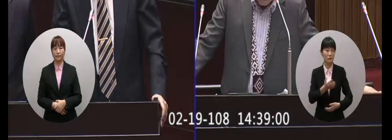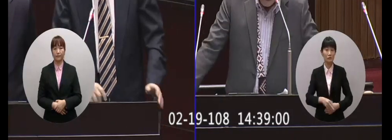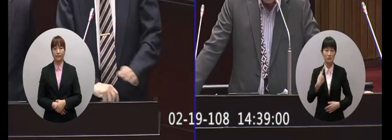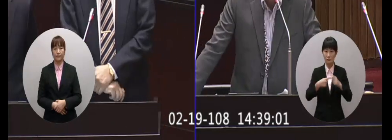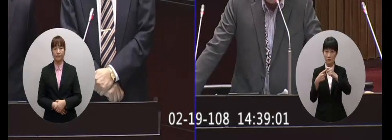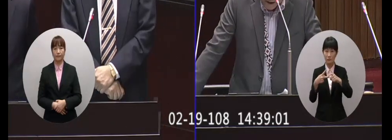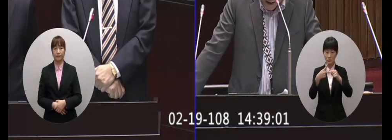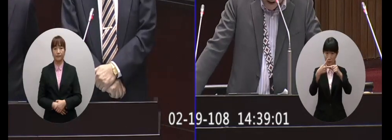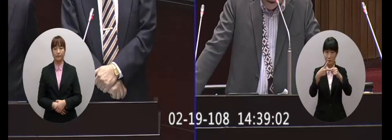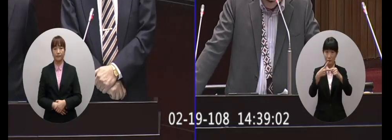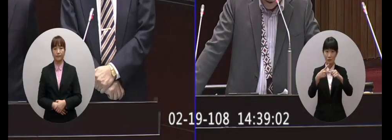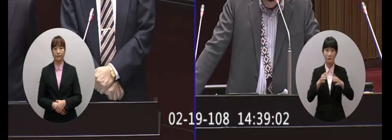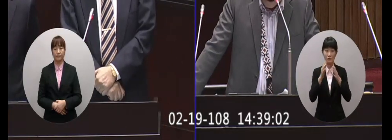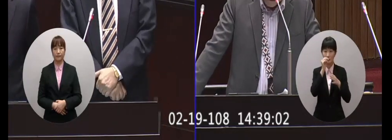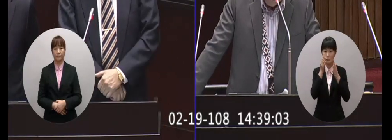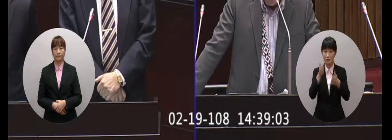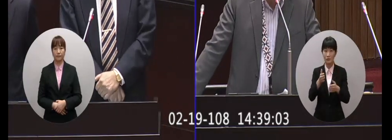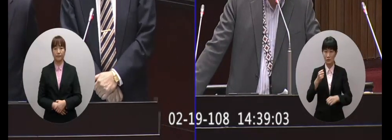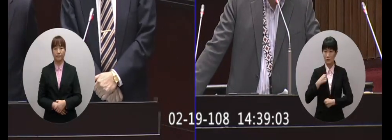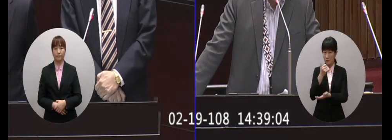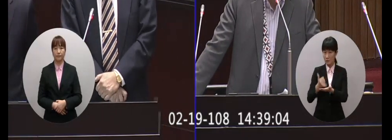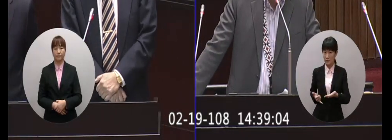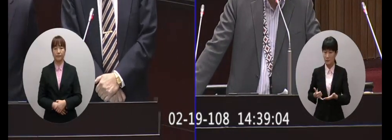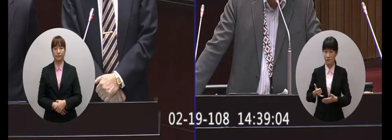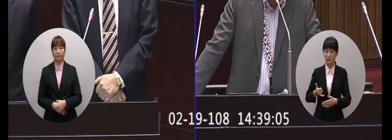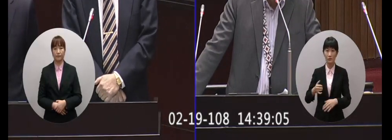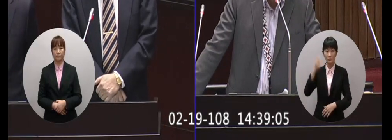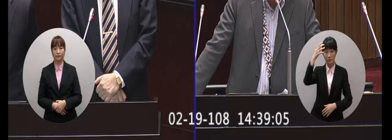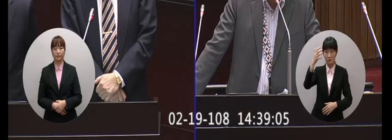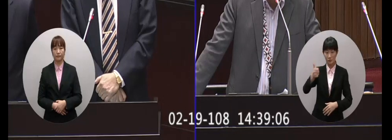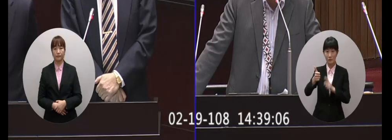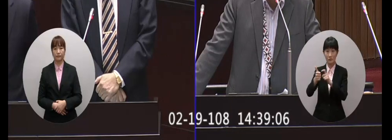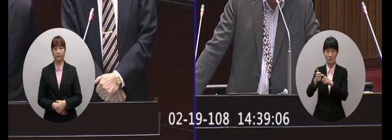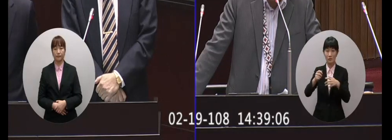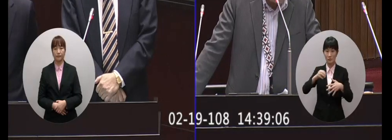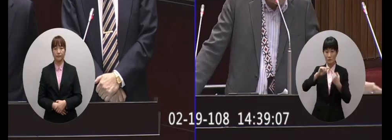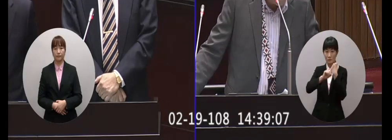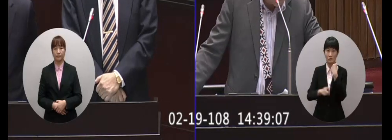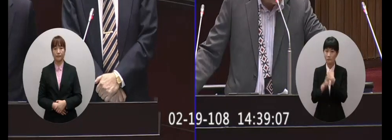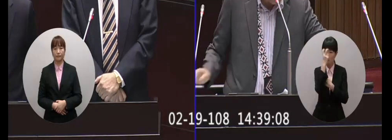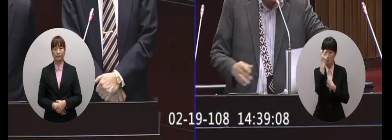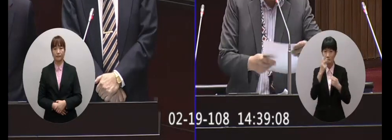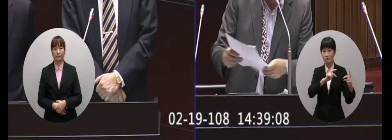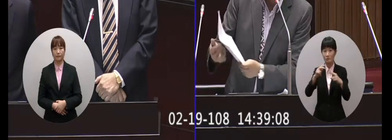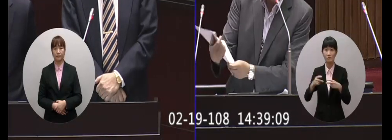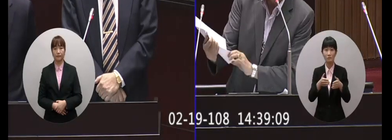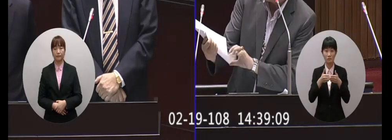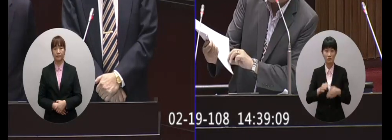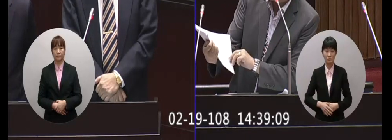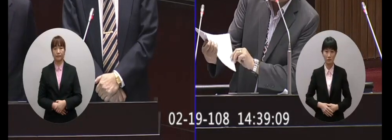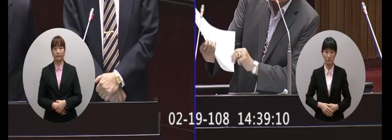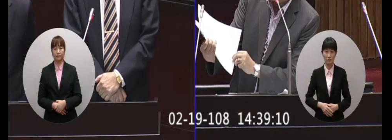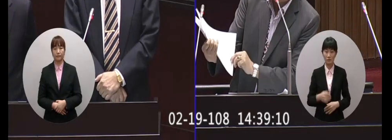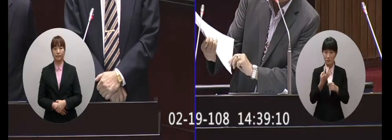第二個是你們現在還要針對推移的將領政務官現在也要準備修改他的一個法令那事實上這個法令在之前